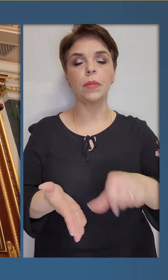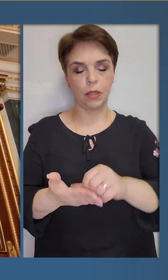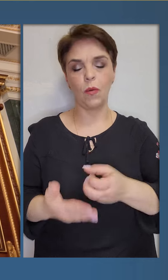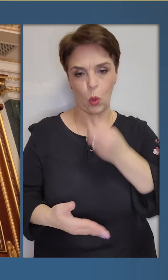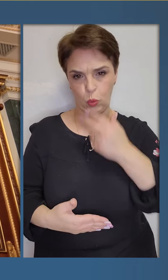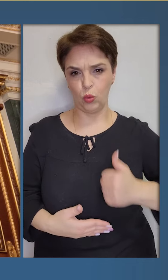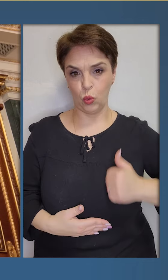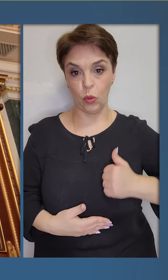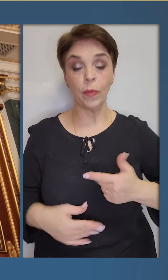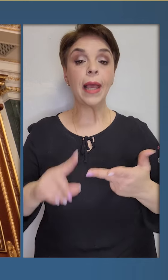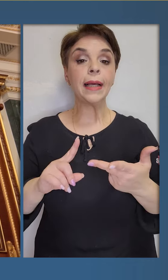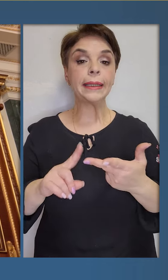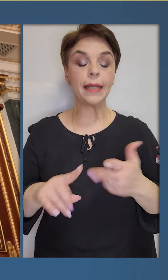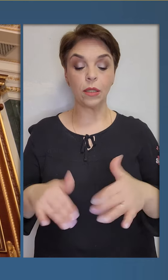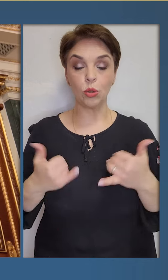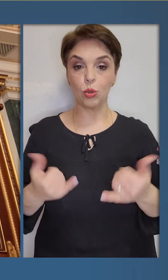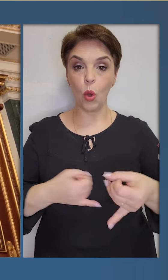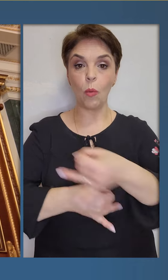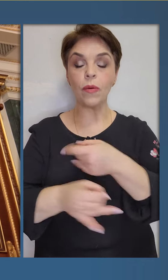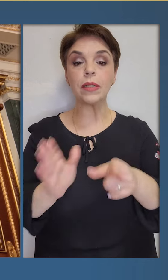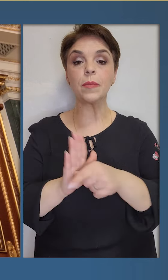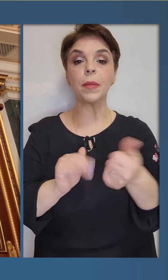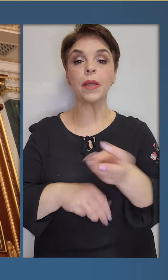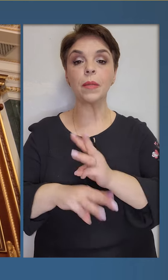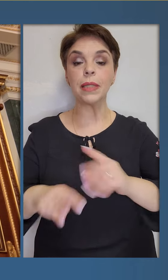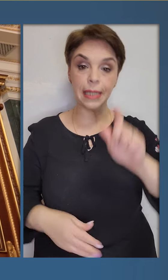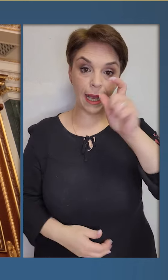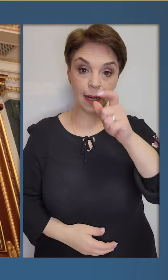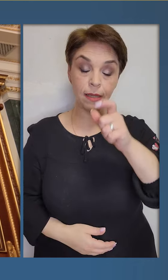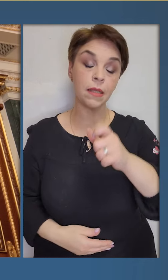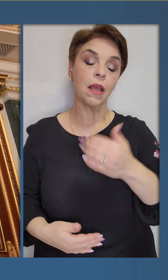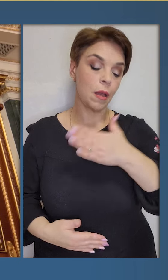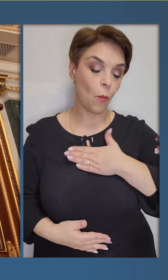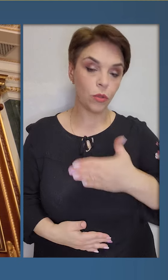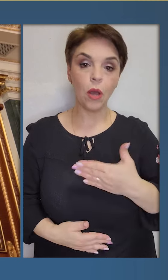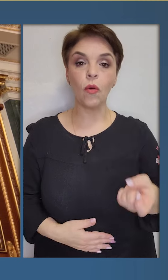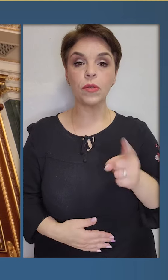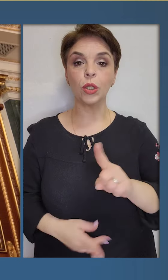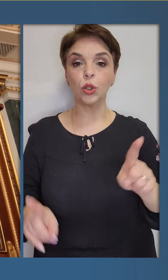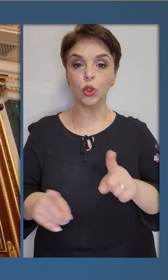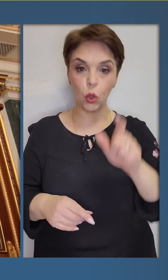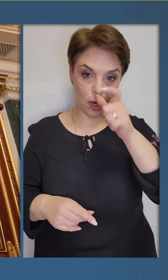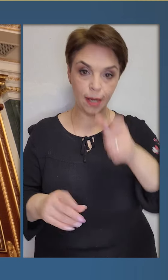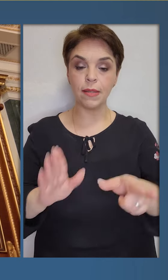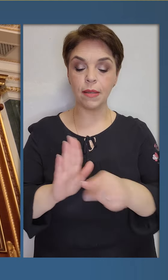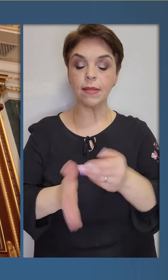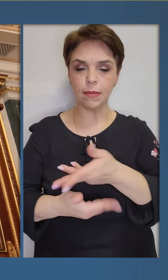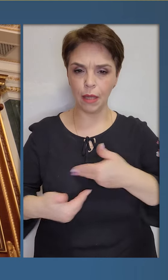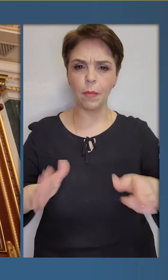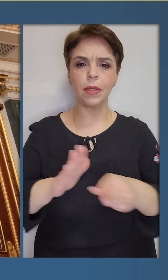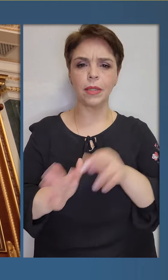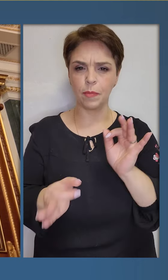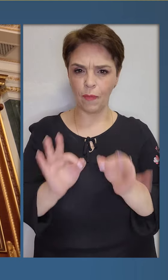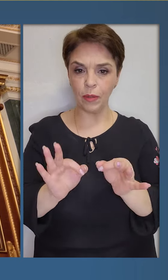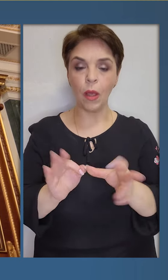представлена достойно. І третє за сьогодні, говорив з прем'єр-міністром Греції, подякував за те, що Греція з нами,